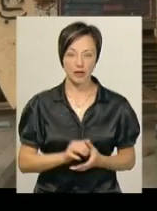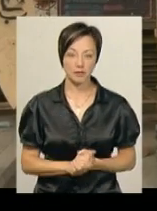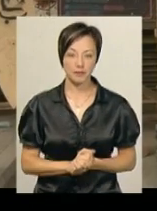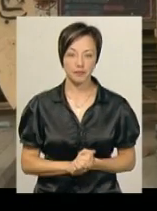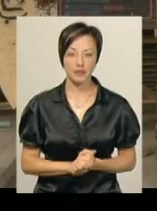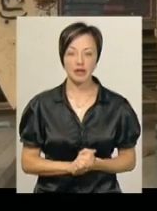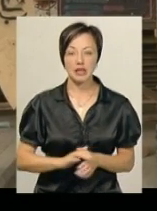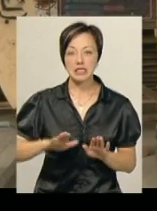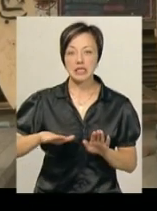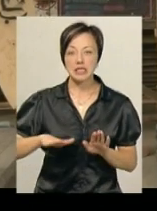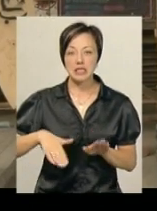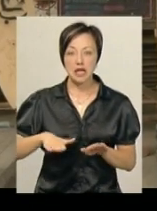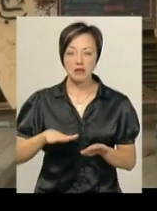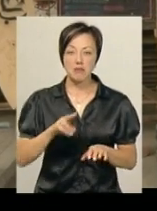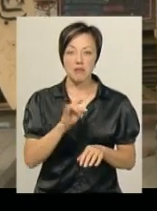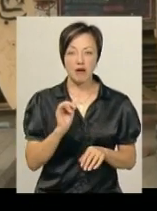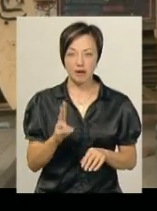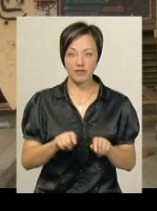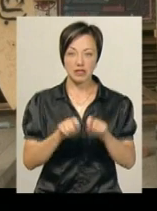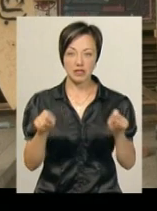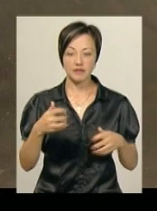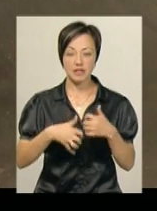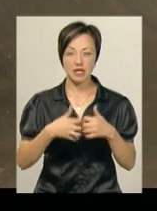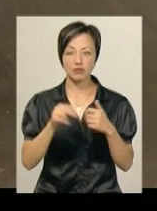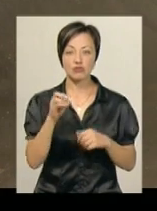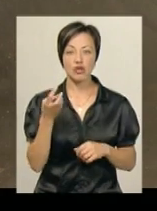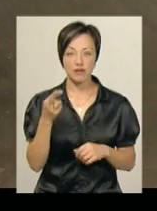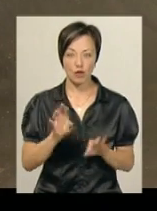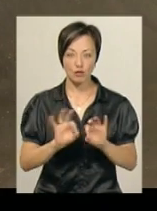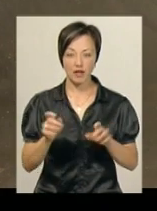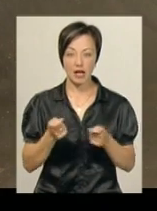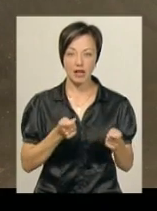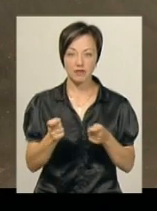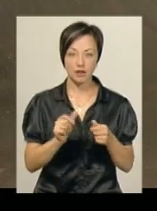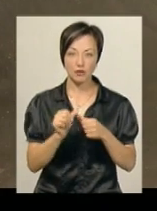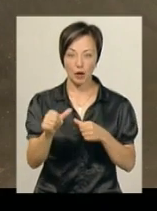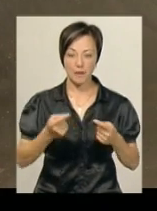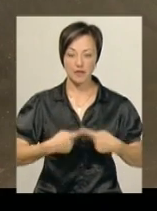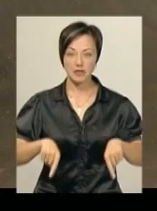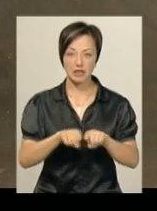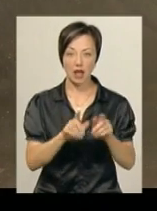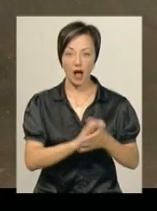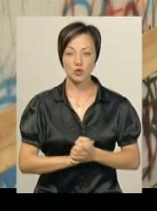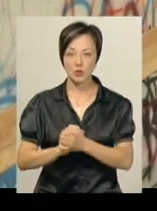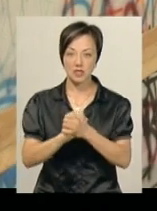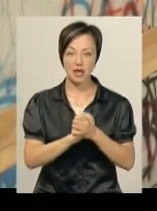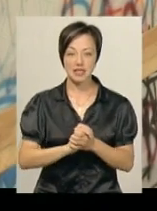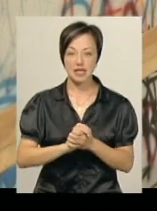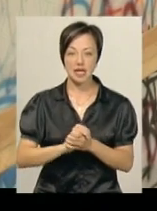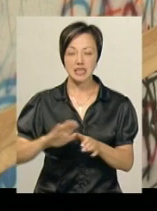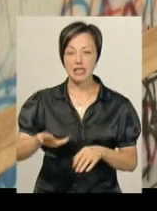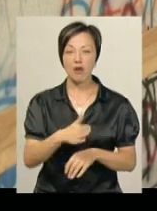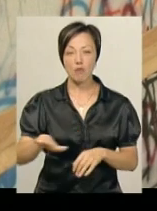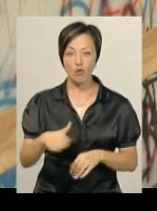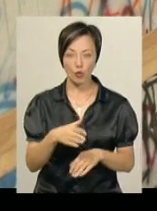Скейт-парк з фігурою пул тут відкрили всередині червня, розповів керівник відокремленого відділення Асоціації скейтбордингу України в